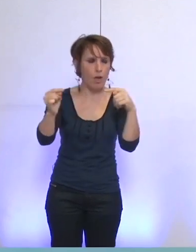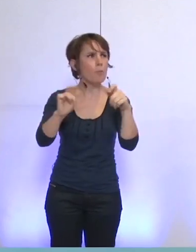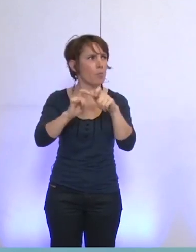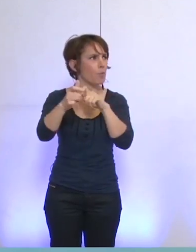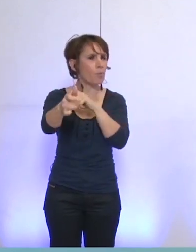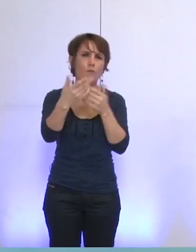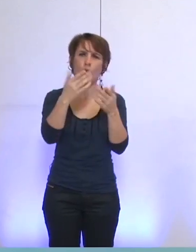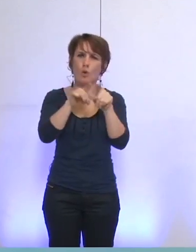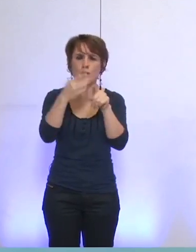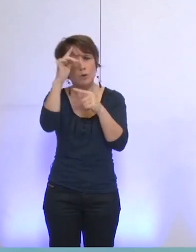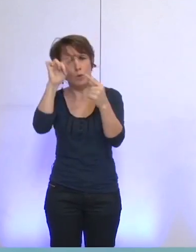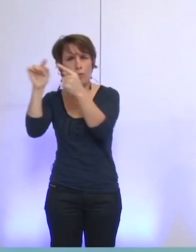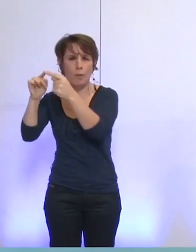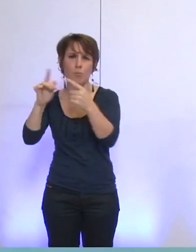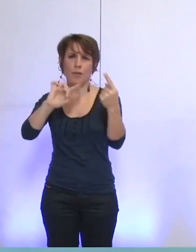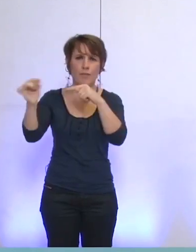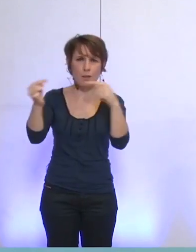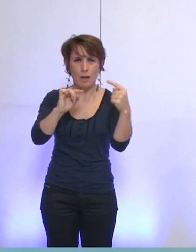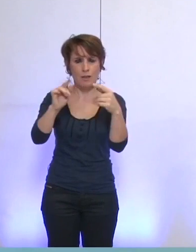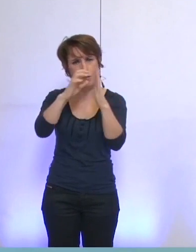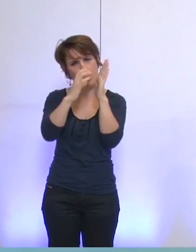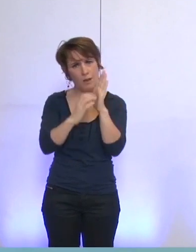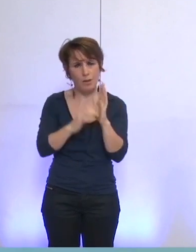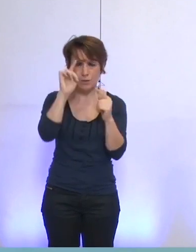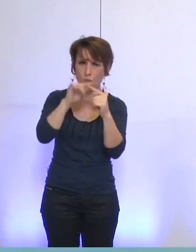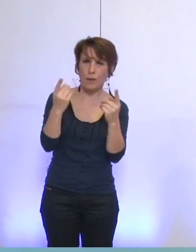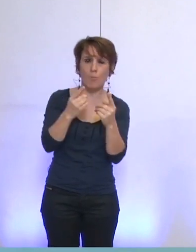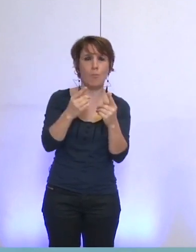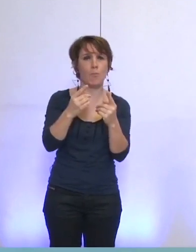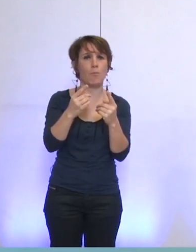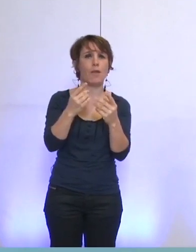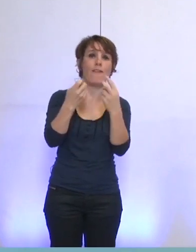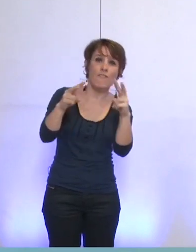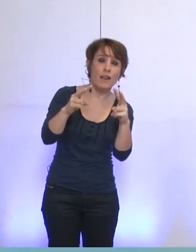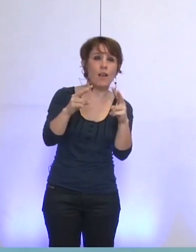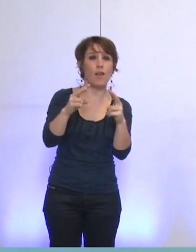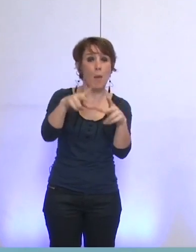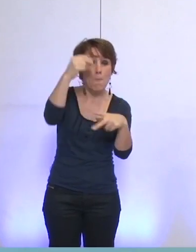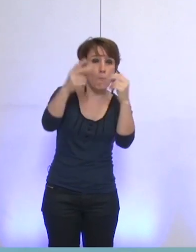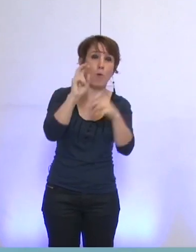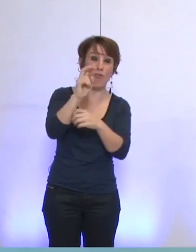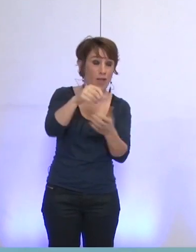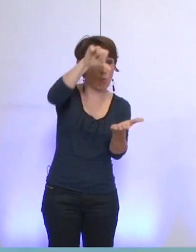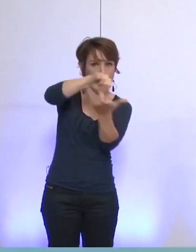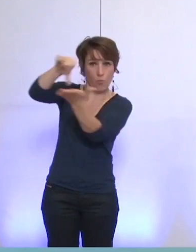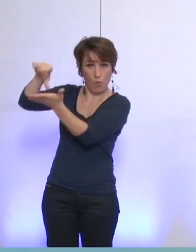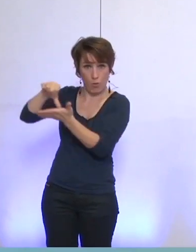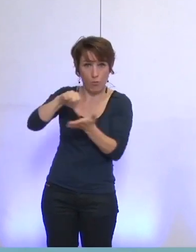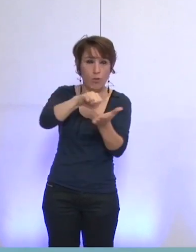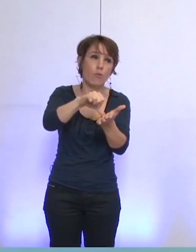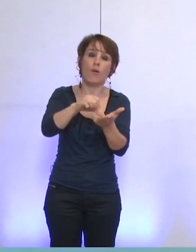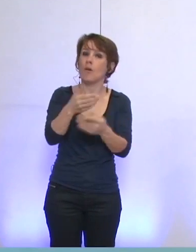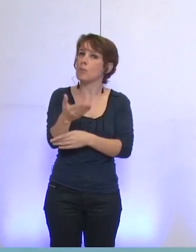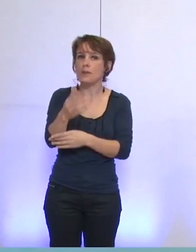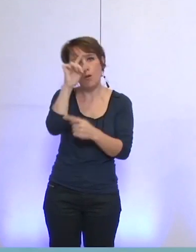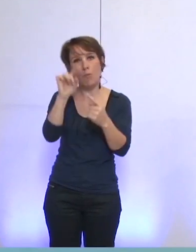la végétalisation de la ville, une végétalisation qui n'est pas prise comme un aspect purement d